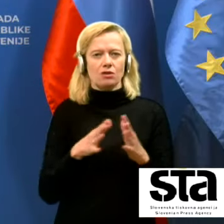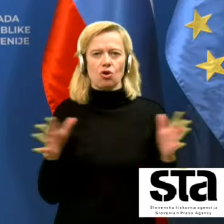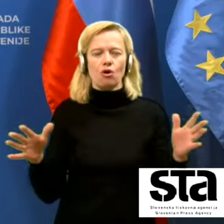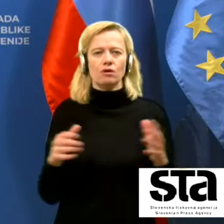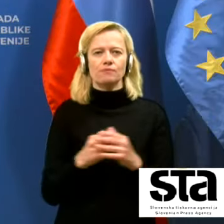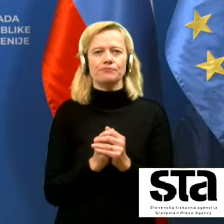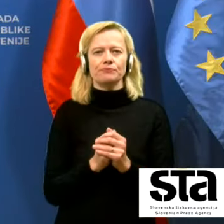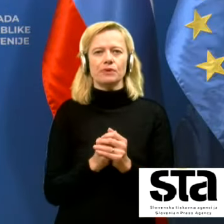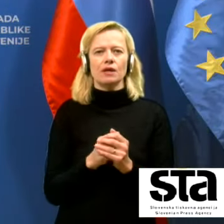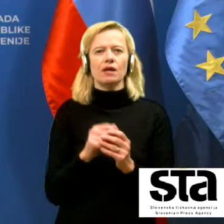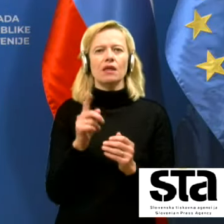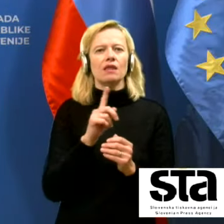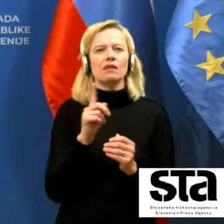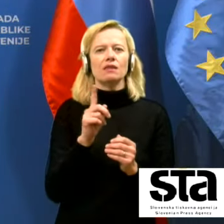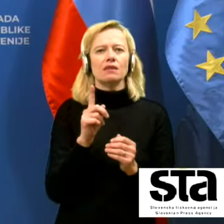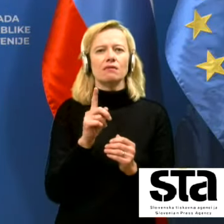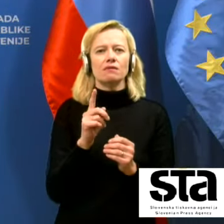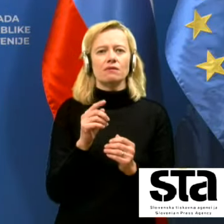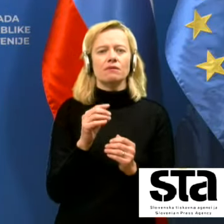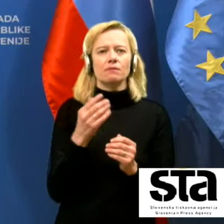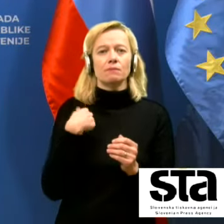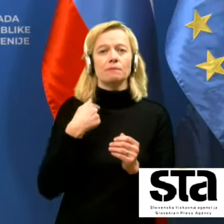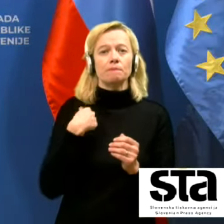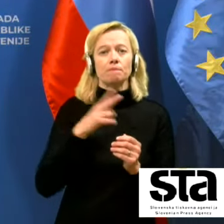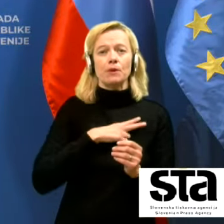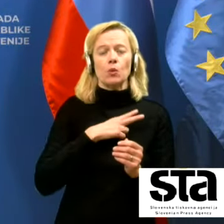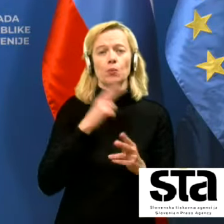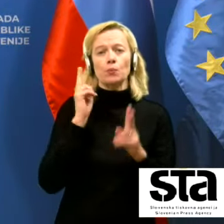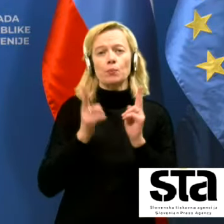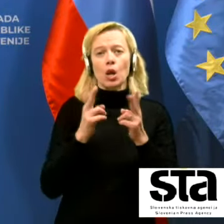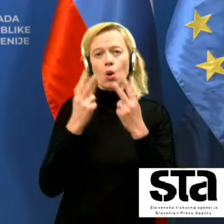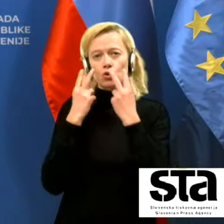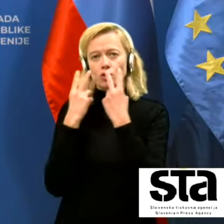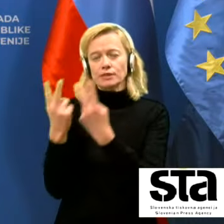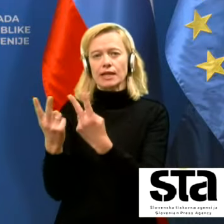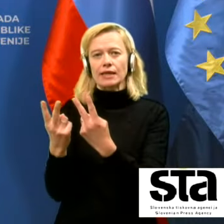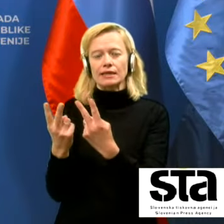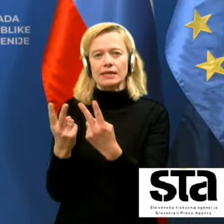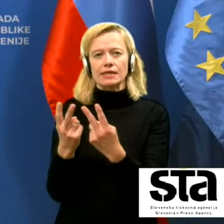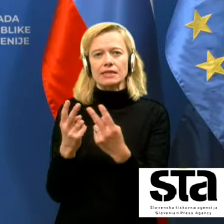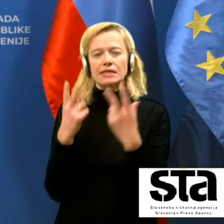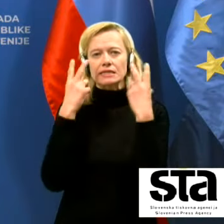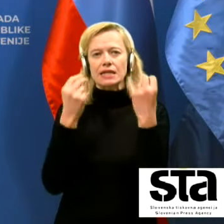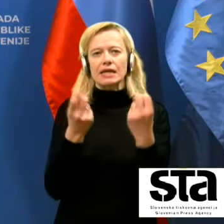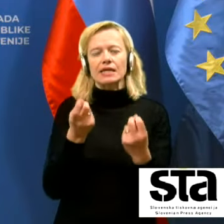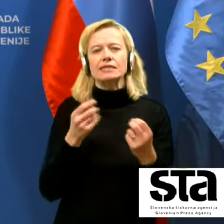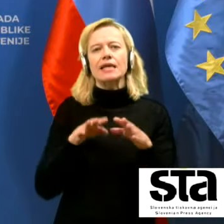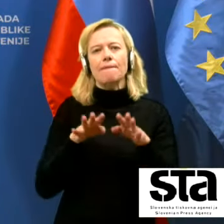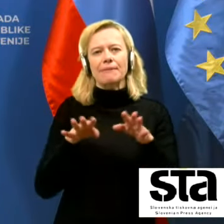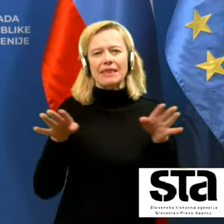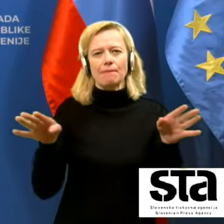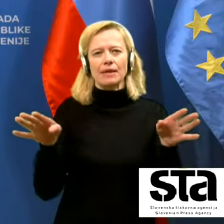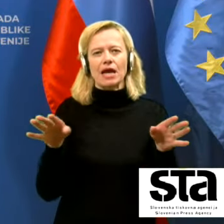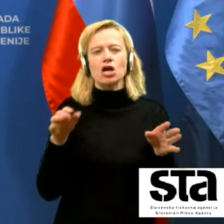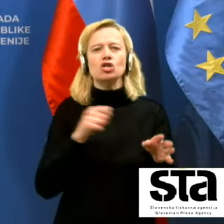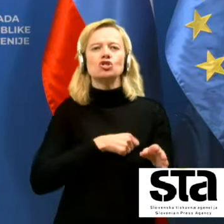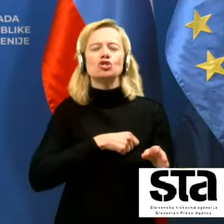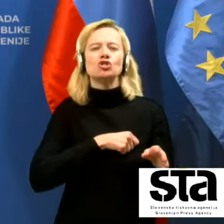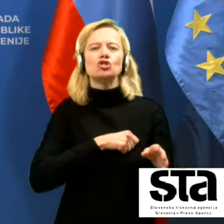Nedavno sem imel priložnost gledati slike iz epidemije španske gripe